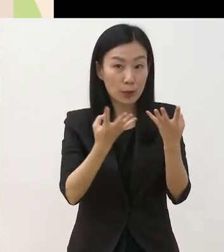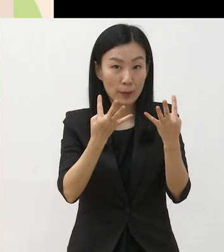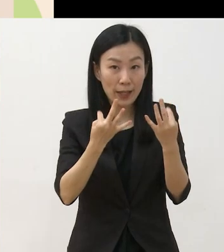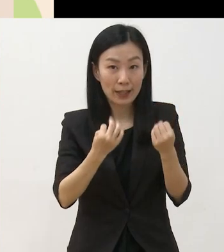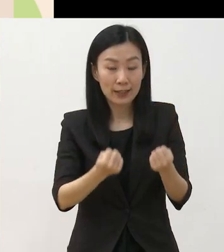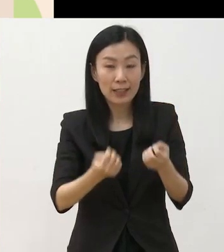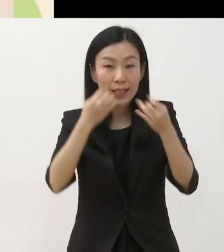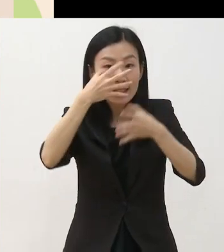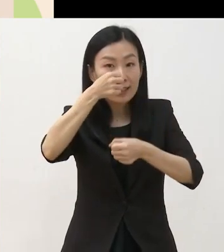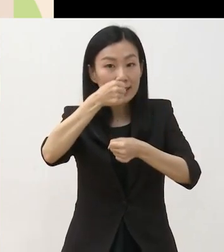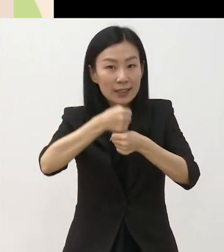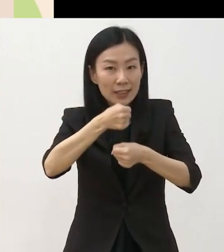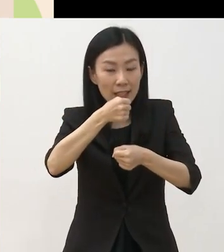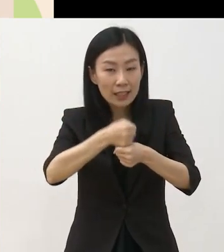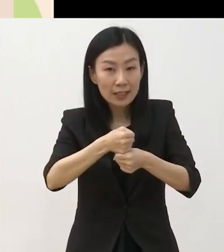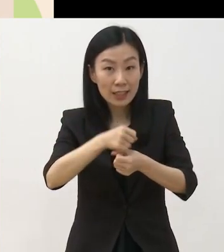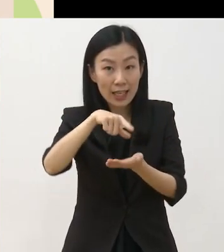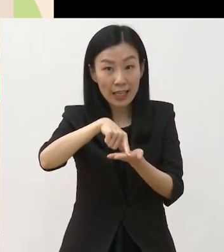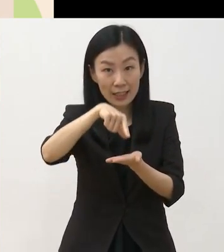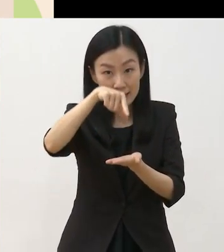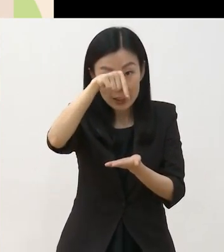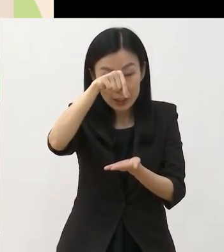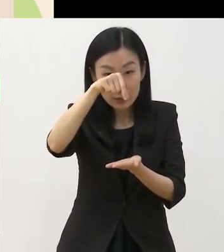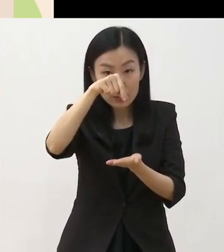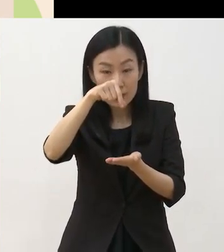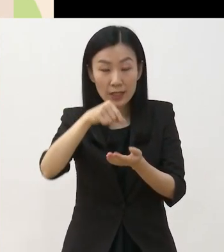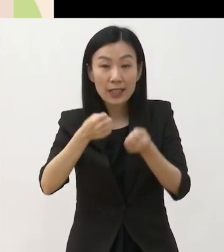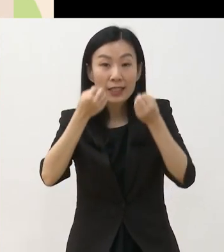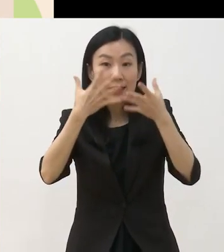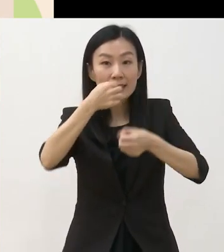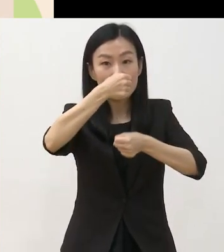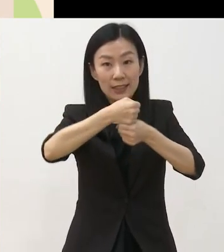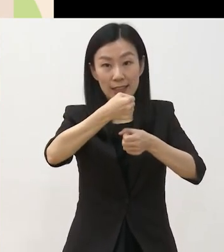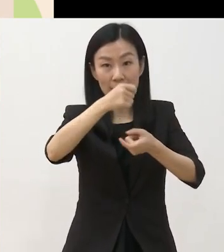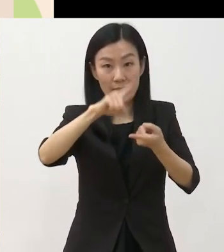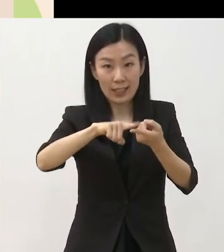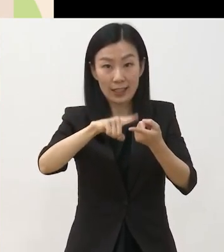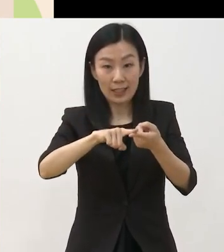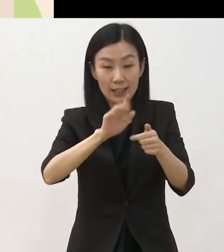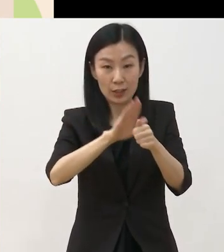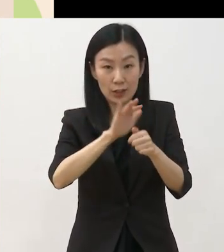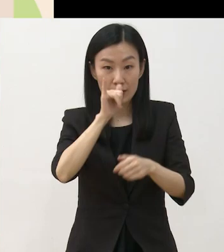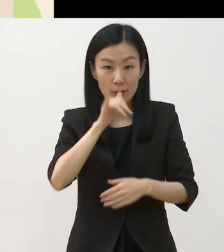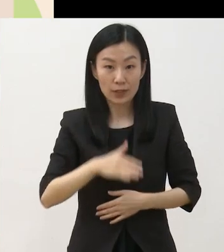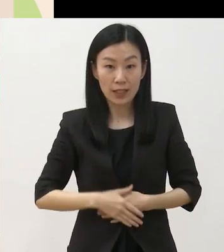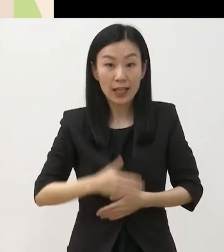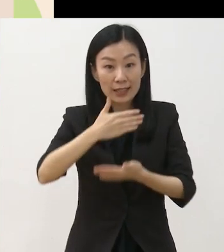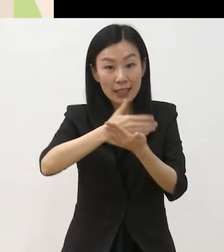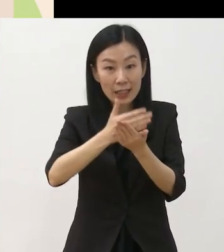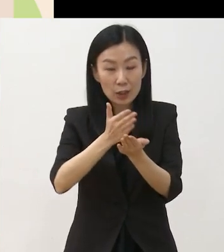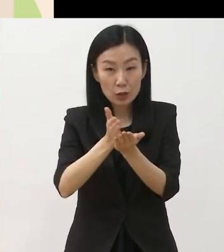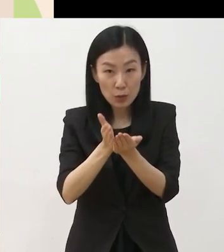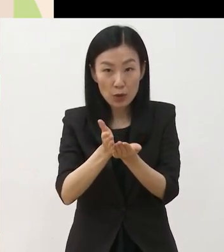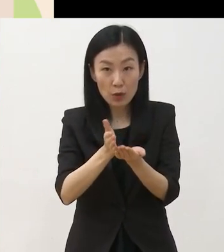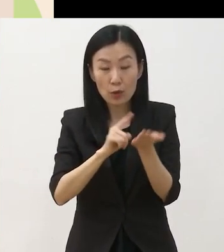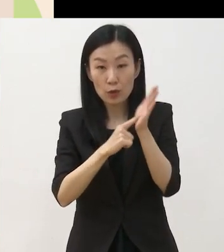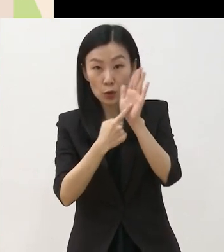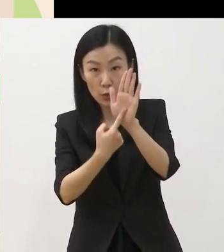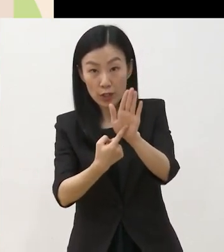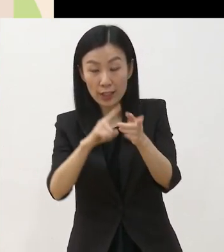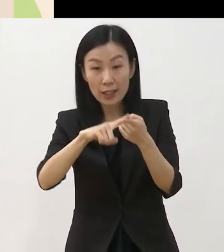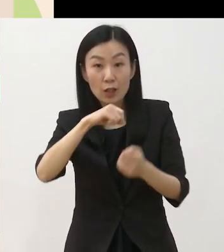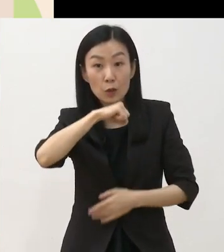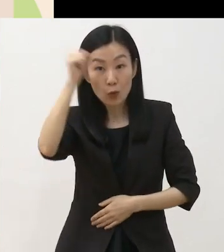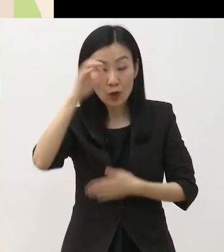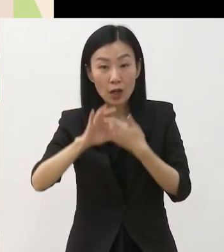창작 산실의 핵심인 올해 신작 사업이 있습니다 장르별 쇼케이스를 통과한 작품은